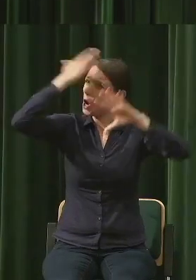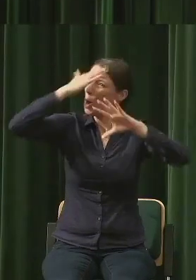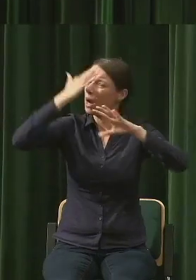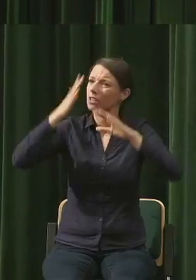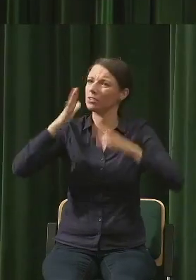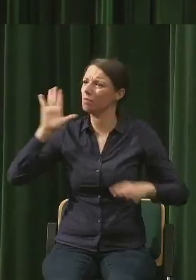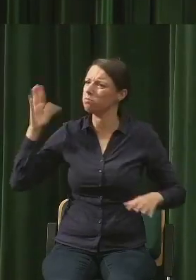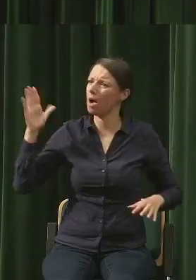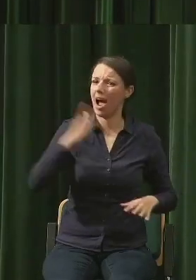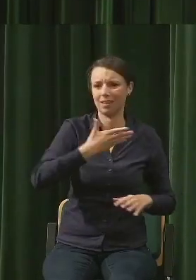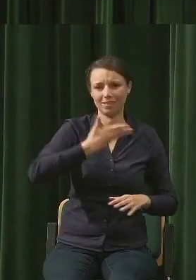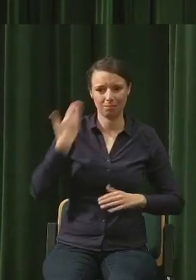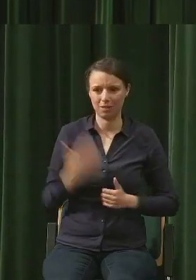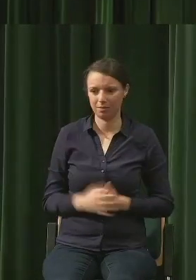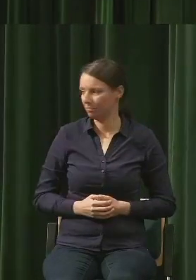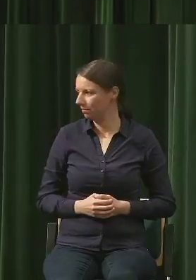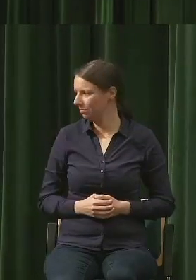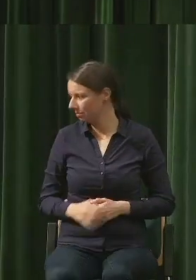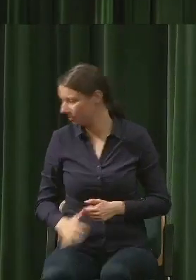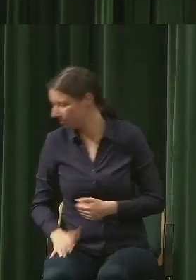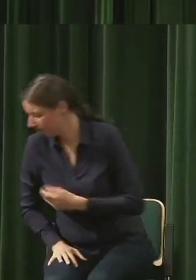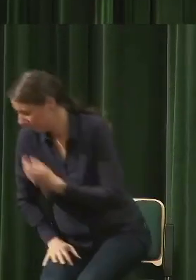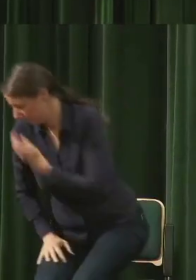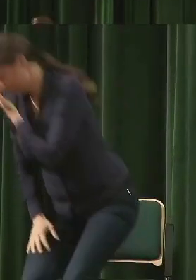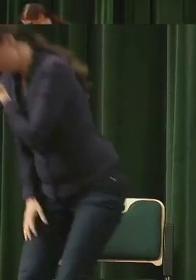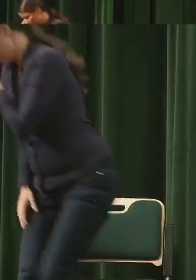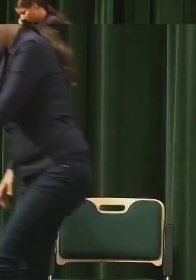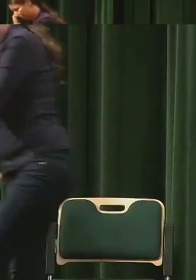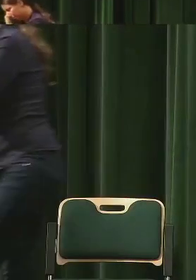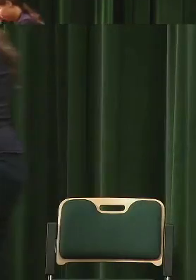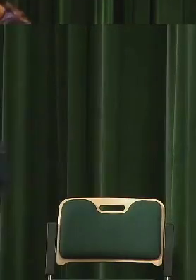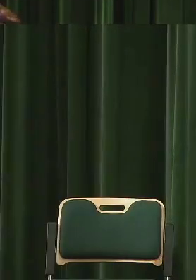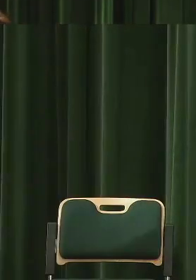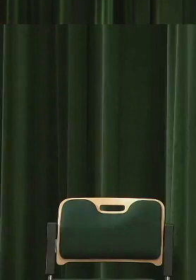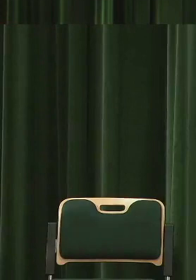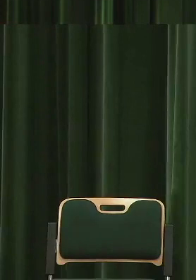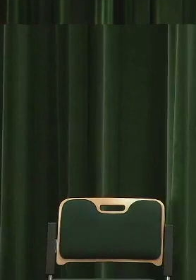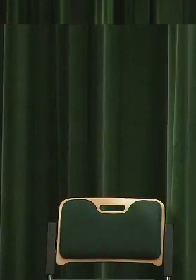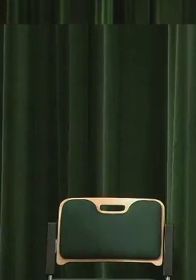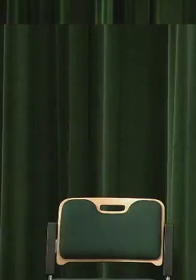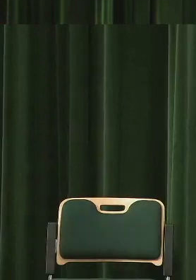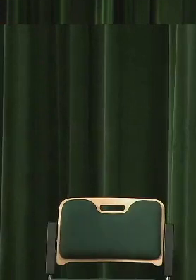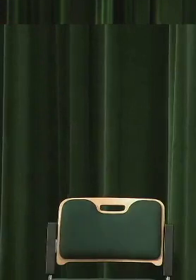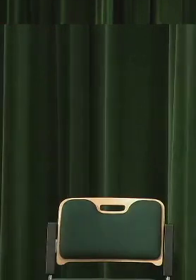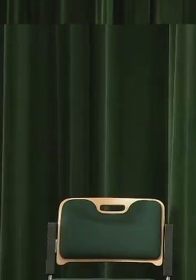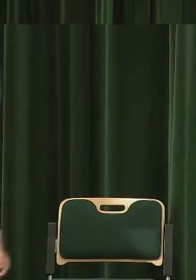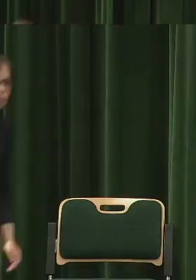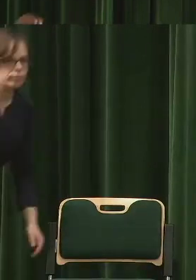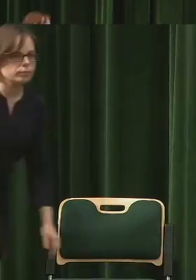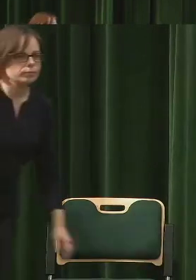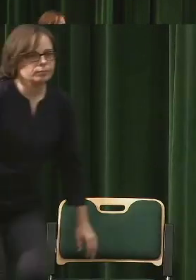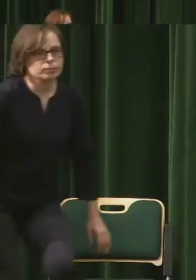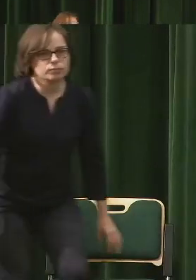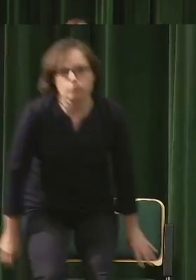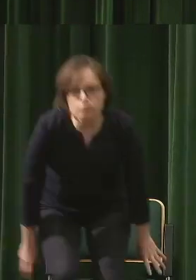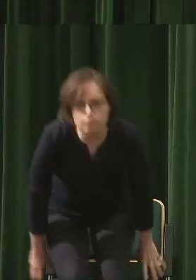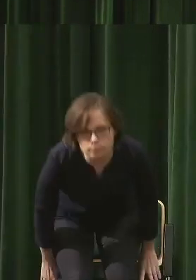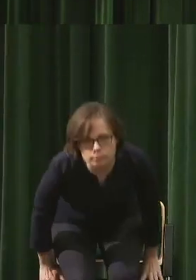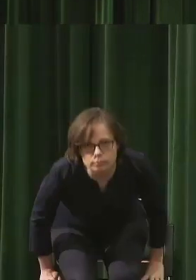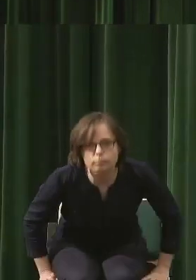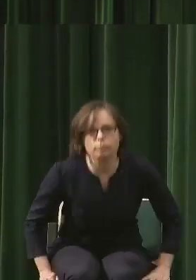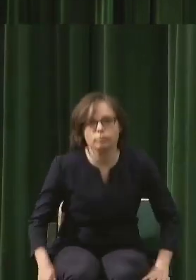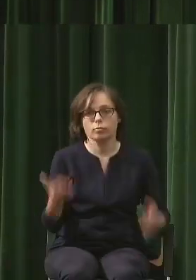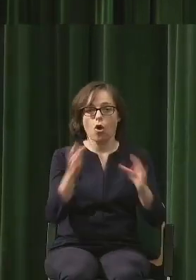bardzo. Na początku już się przesadczyłem, że do złożonych komplikacji, którą tutaj profesor Orłowski zdefiniował z ekonomią, dołoży pani tą